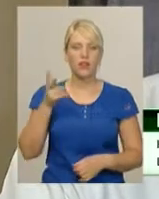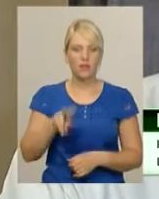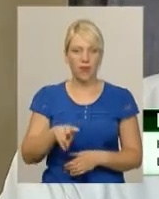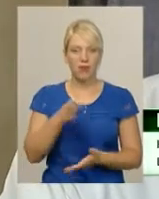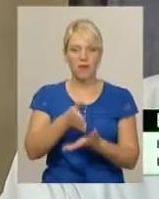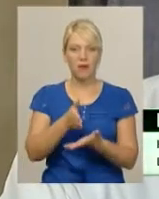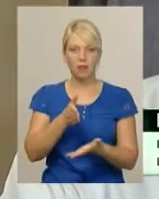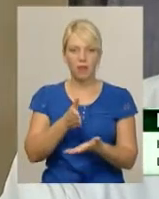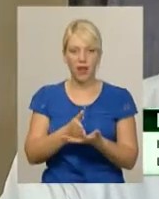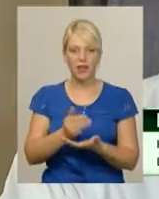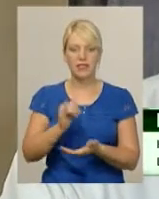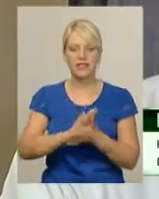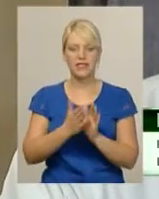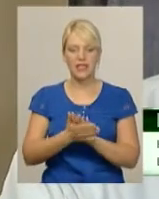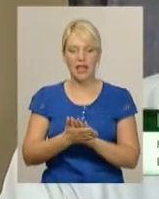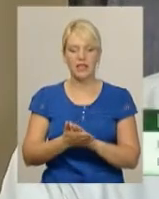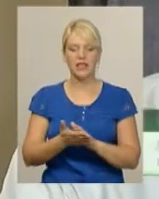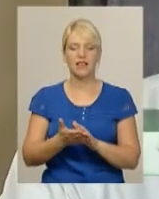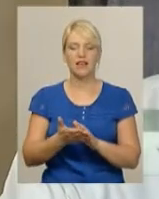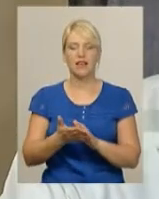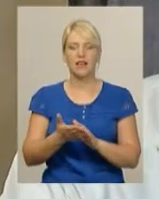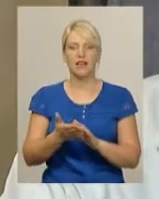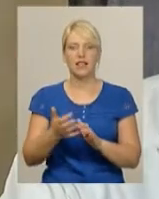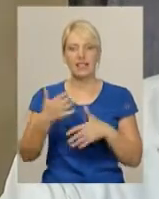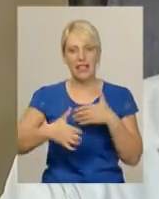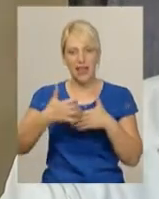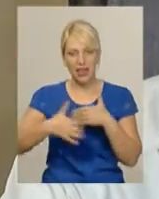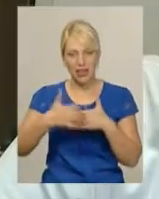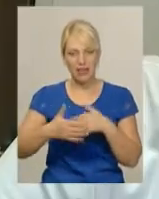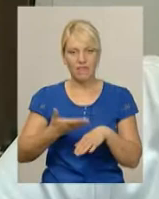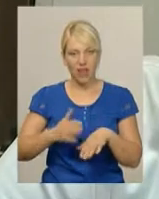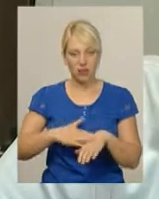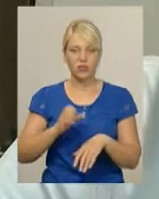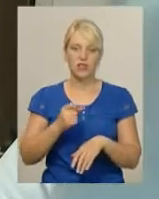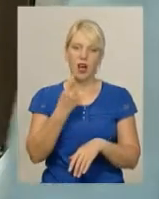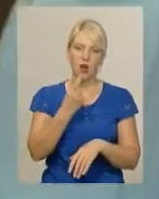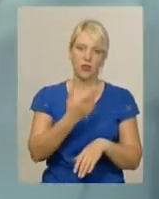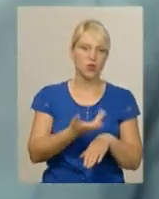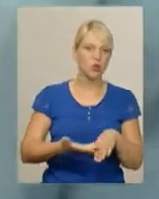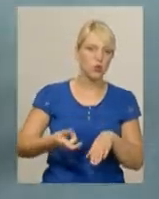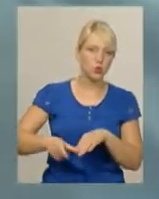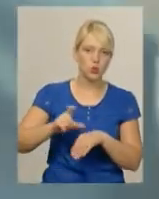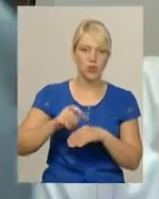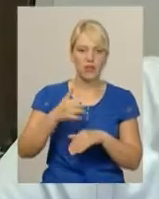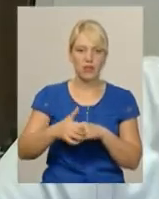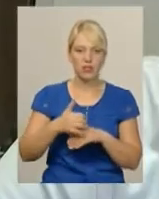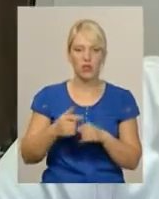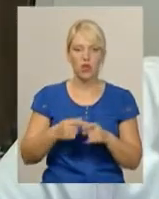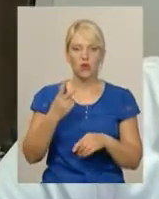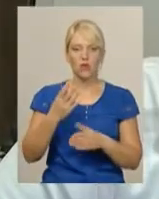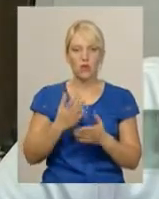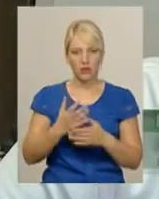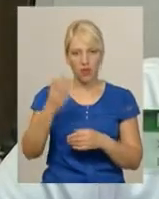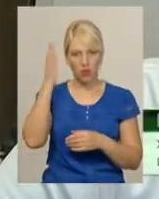в стан їхньої важкості середній, а один продовжує залишатися важким. У двох пацієнтів знаходяться осколки ще в головному